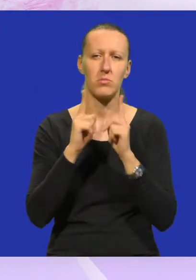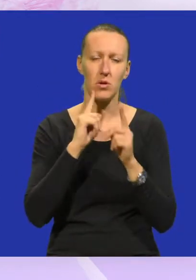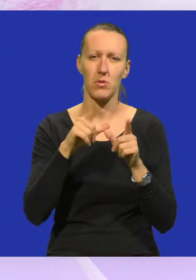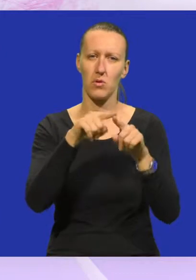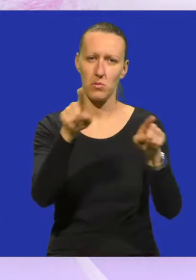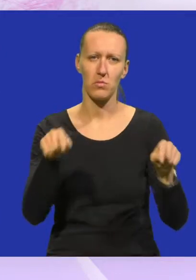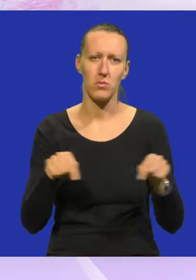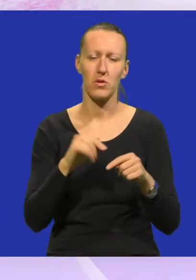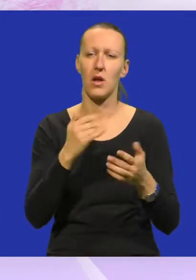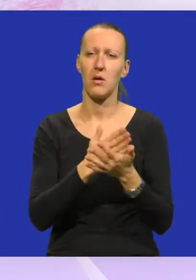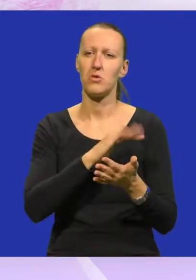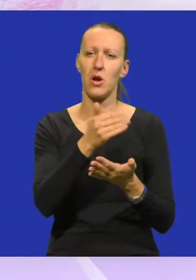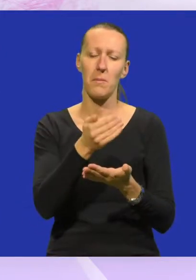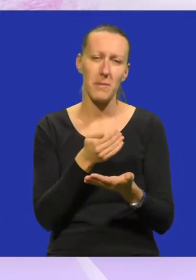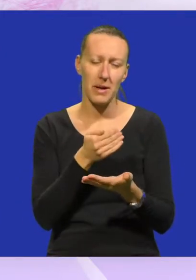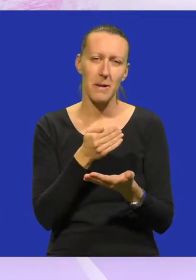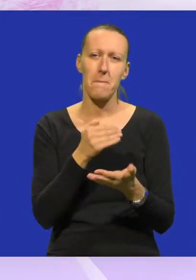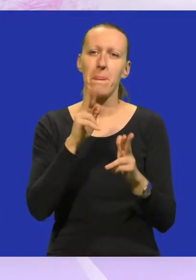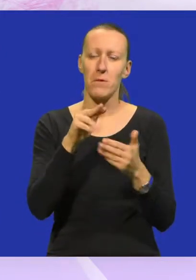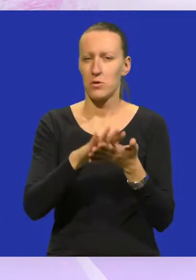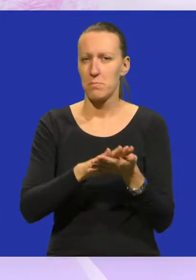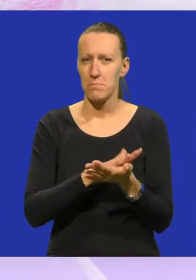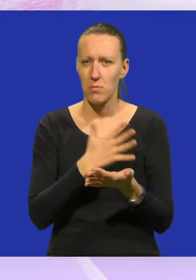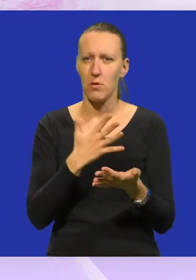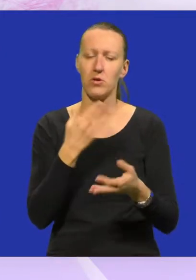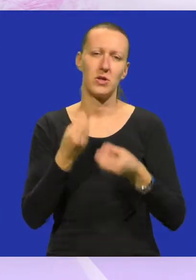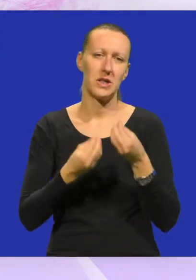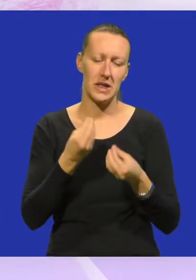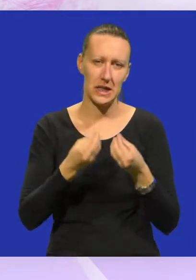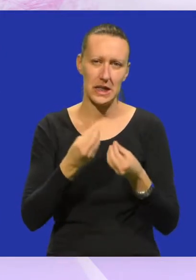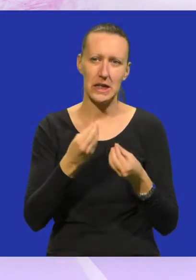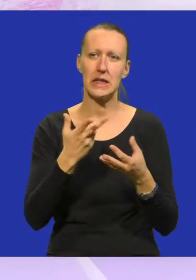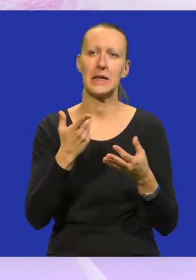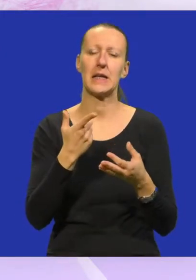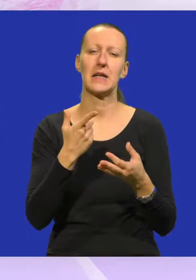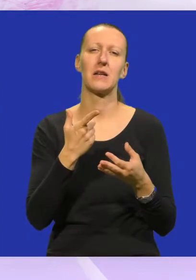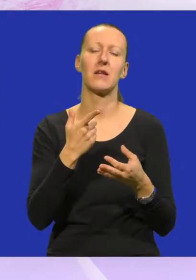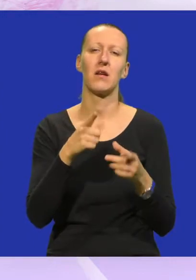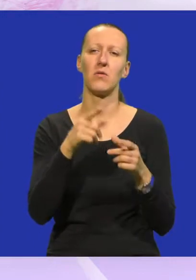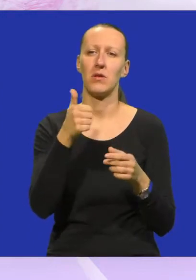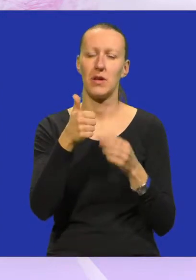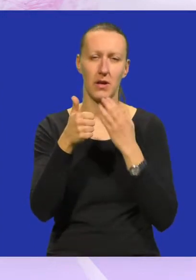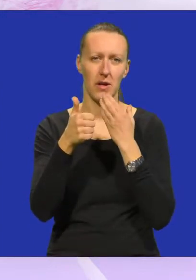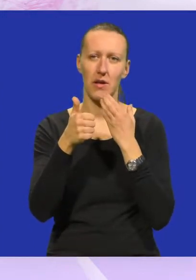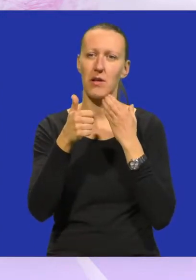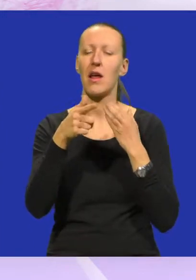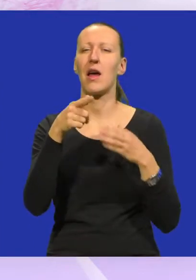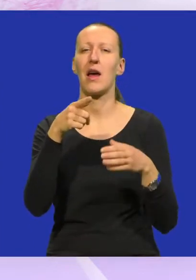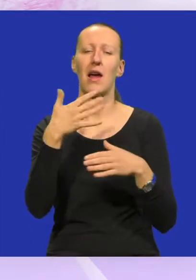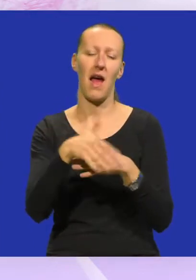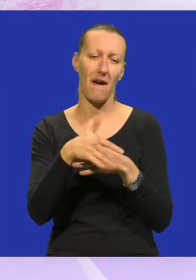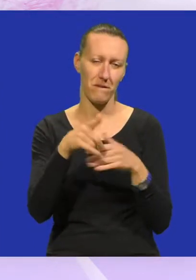prostoru da bi smo što prije mogli početi se igrati. Zradnja se događa u jednoj oštariji